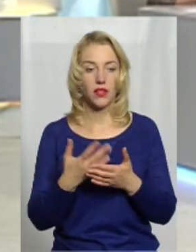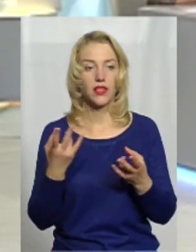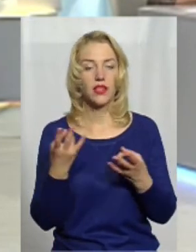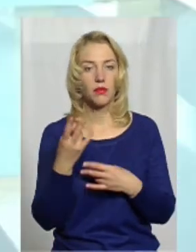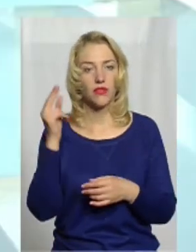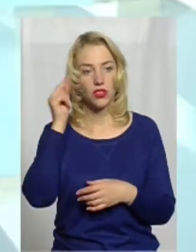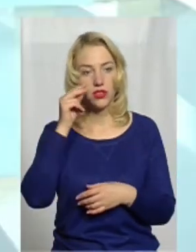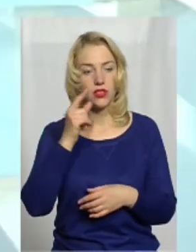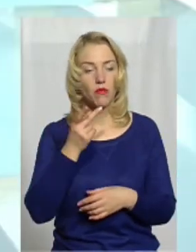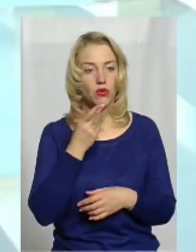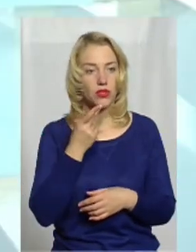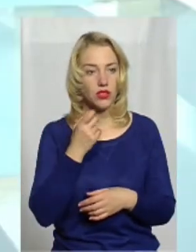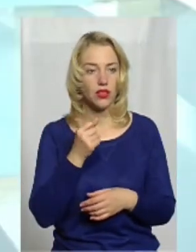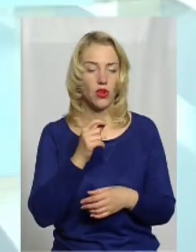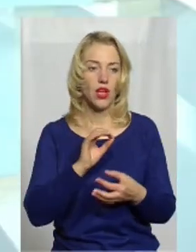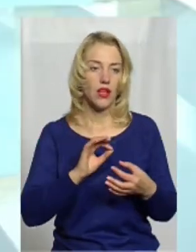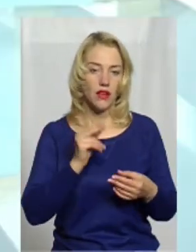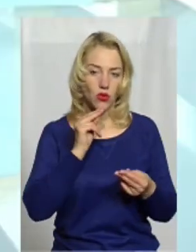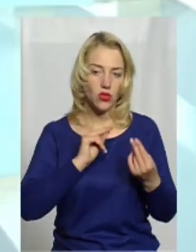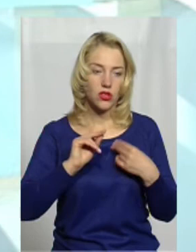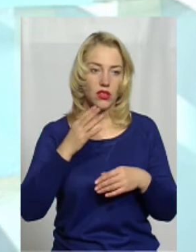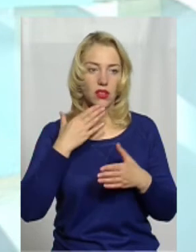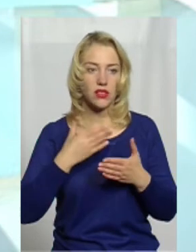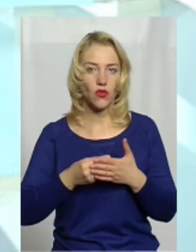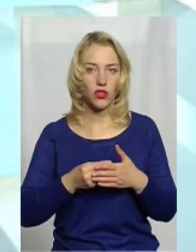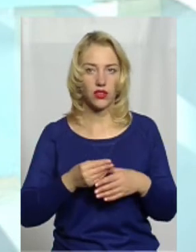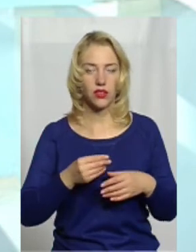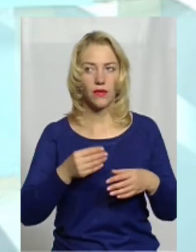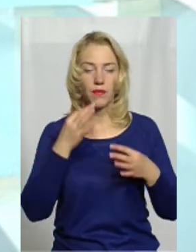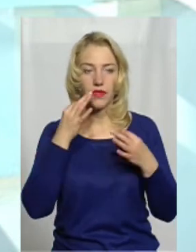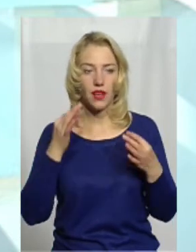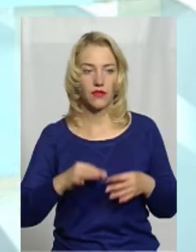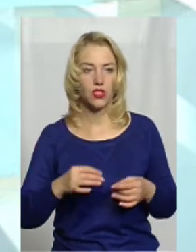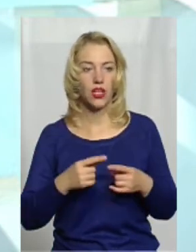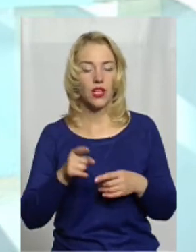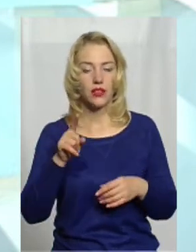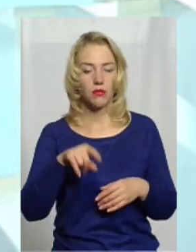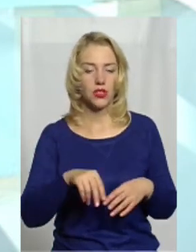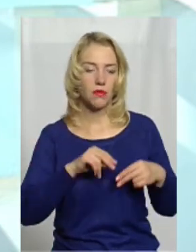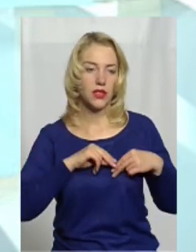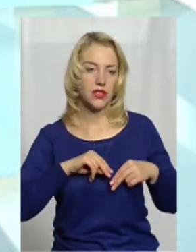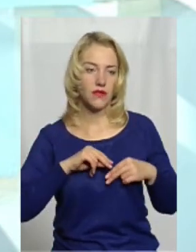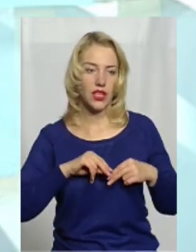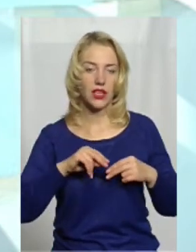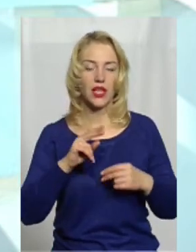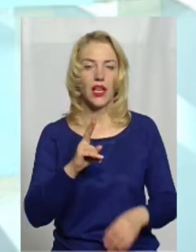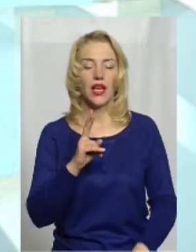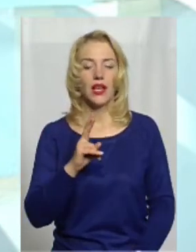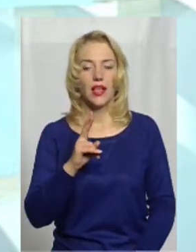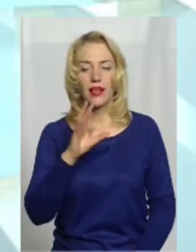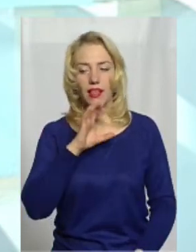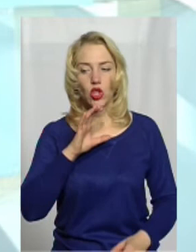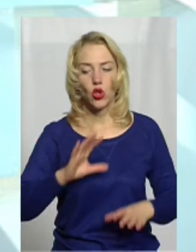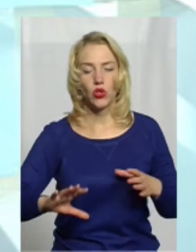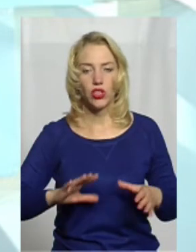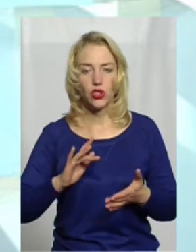треба постійно і досконалювати свої навички. Тим більше, що працівники кінологічного центру Хмельницької області